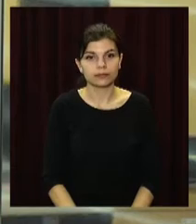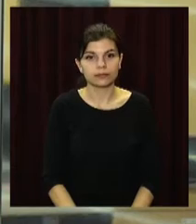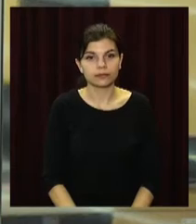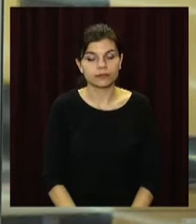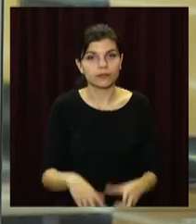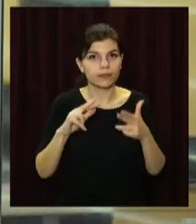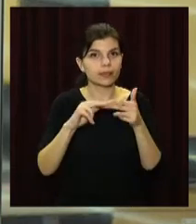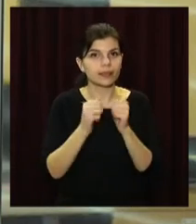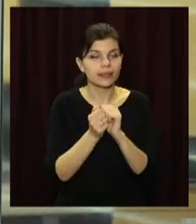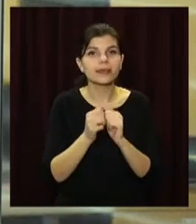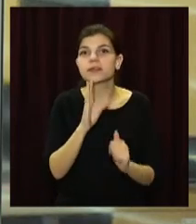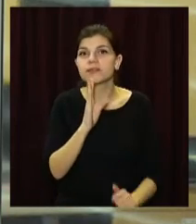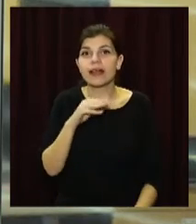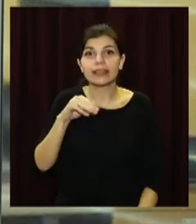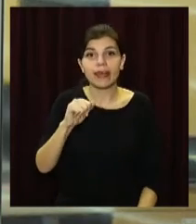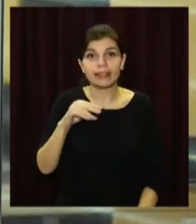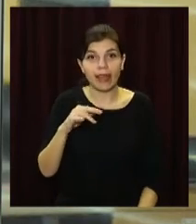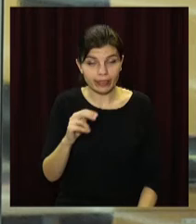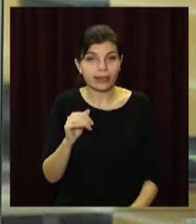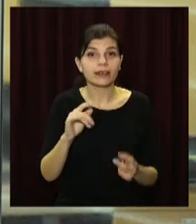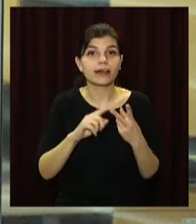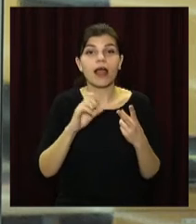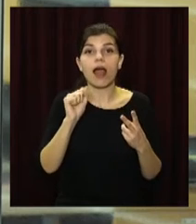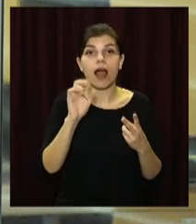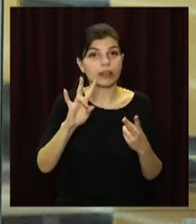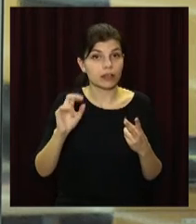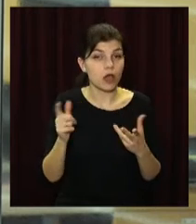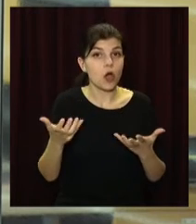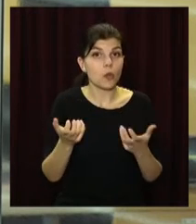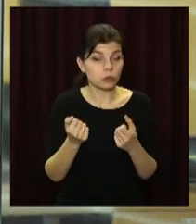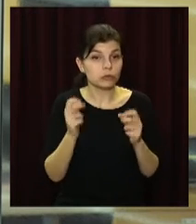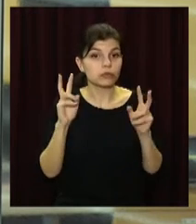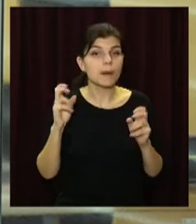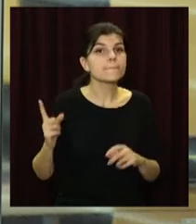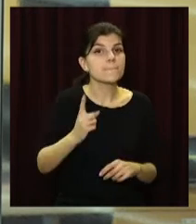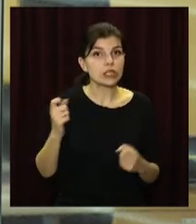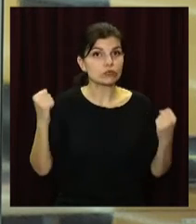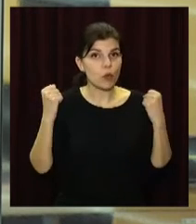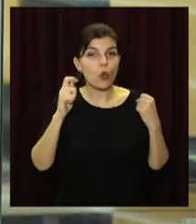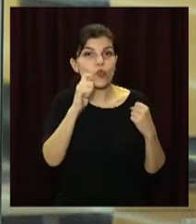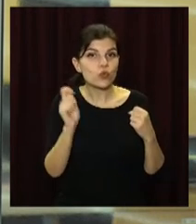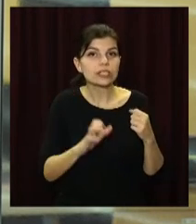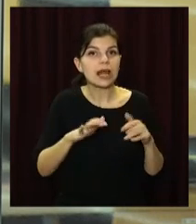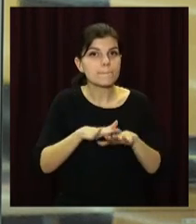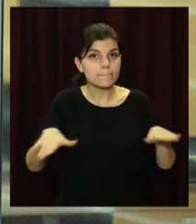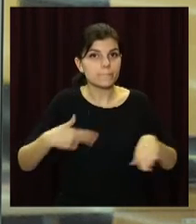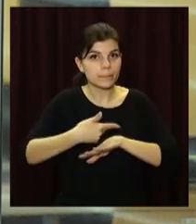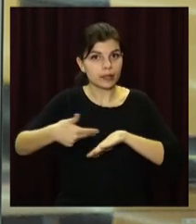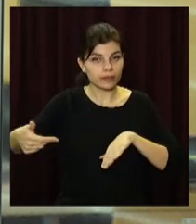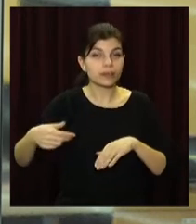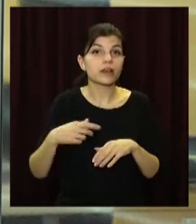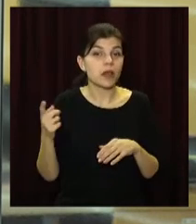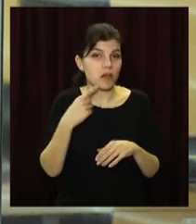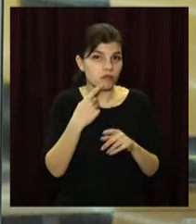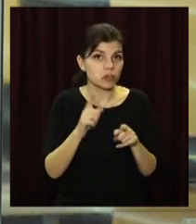Кам'янчанки Тетяна Афанасьєва та Анна Загоровська отримали звання майстерок спорту України з плавання. Фахівці кажуть,